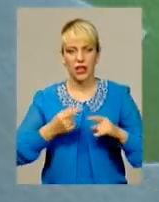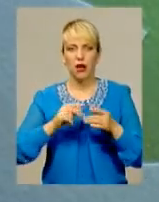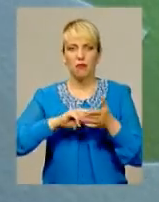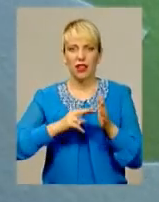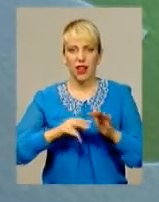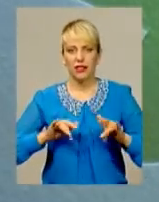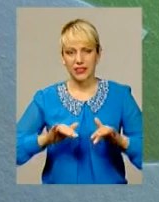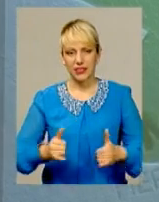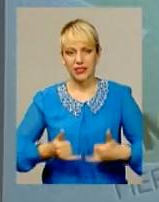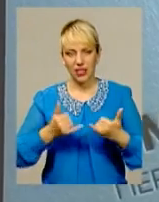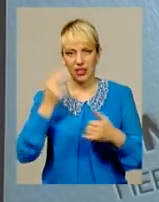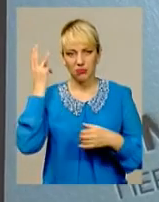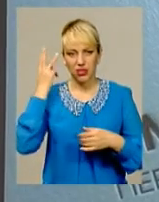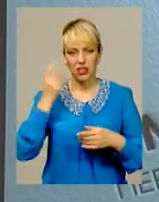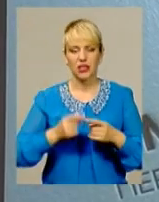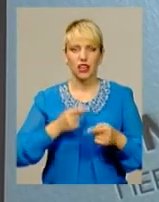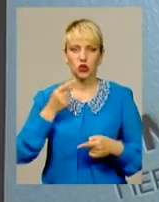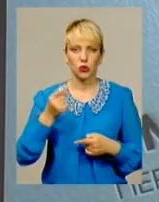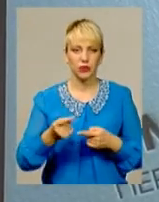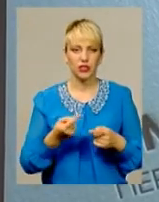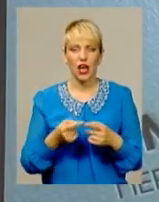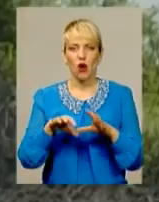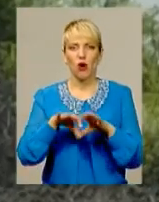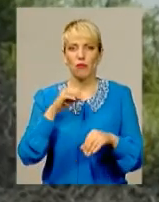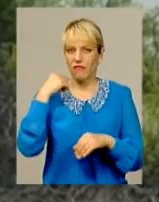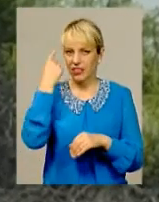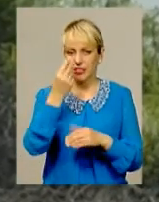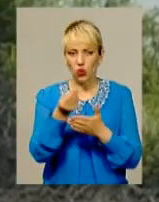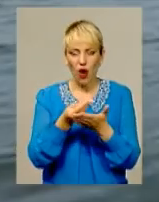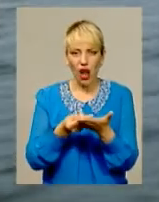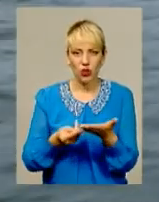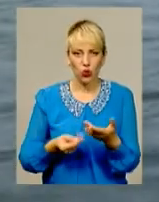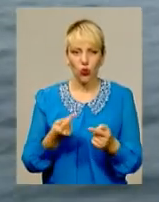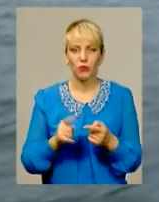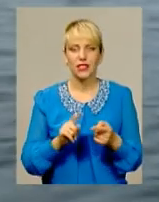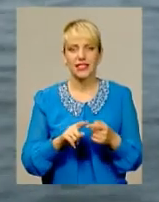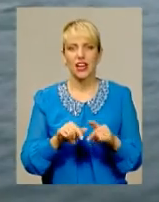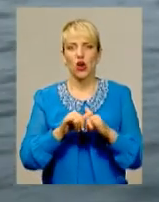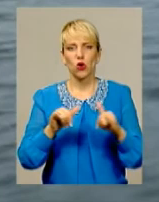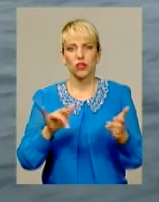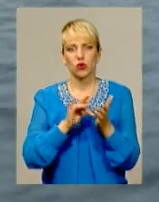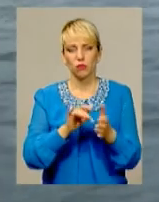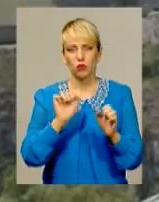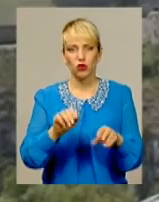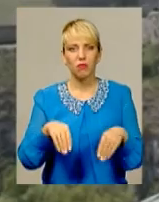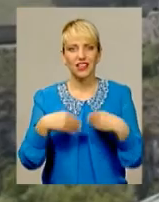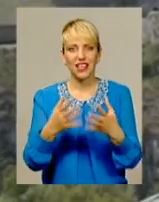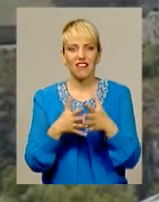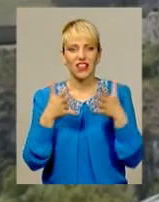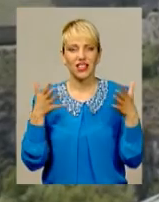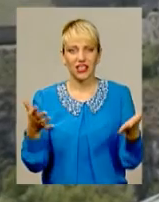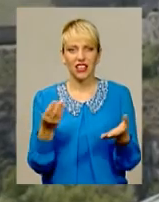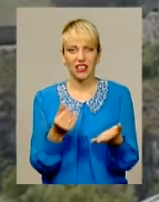дій для Хмельниччини. Наступний етап – обрання візуального образу. Розвиток туризму може принести Хмельниччині чи на найбільші інвестиції при